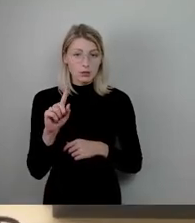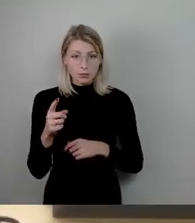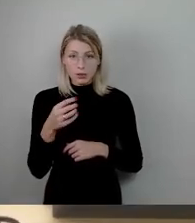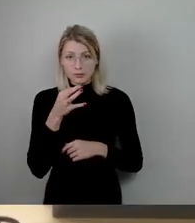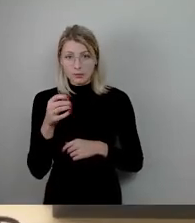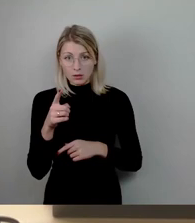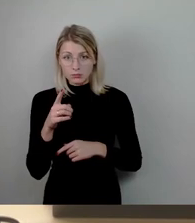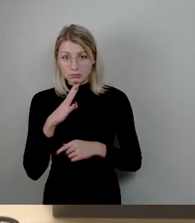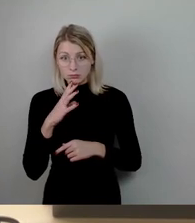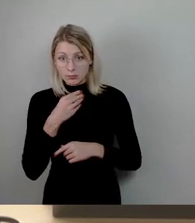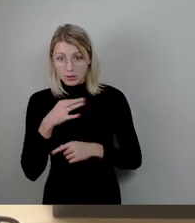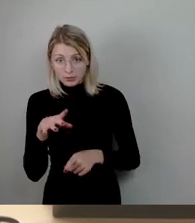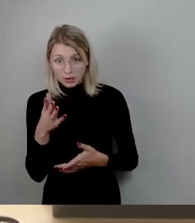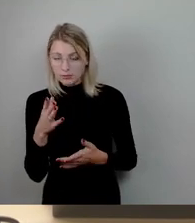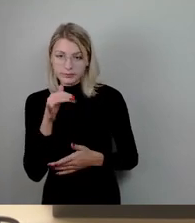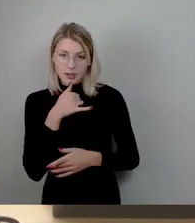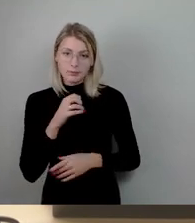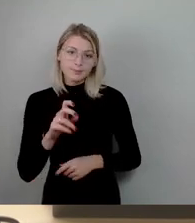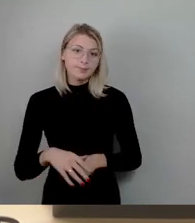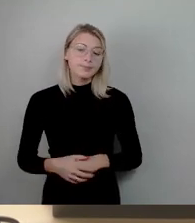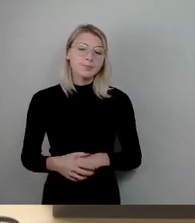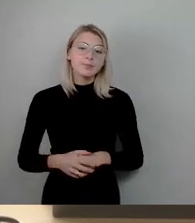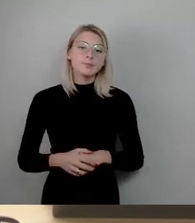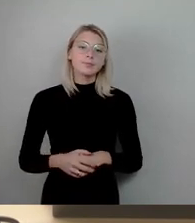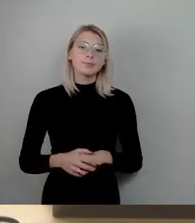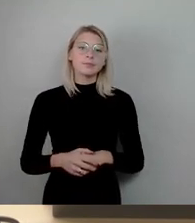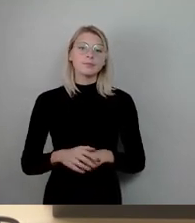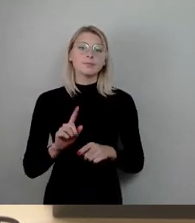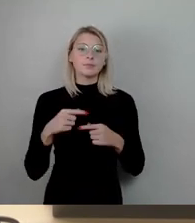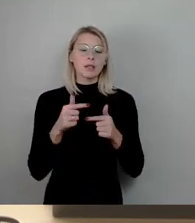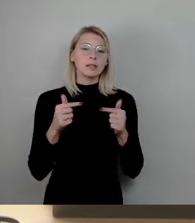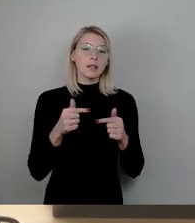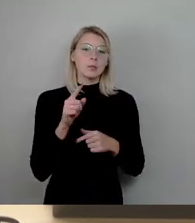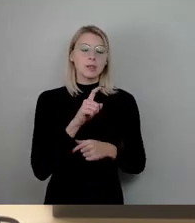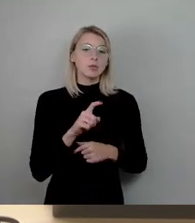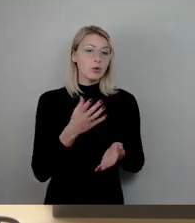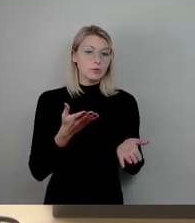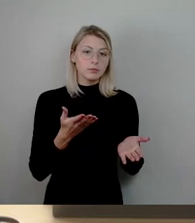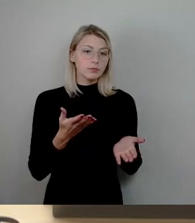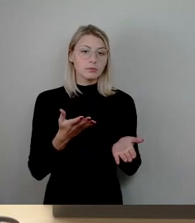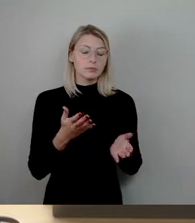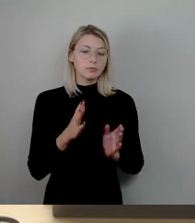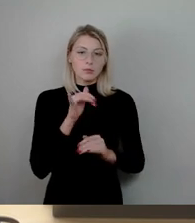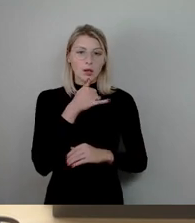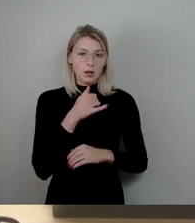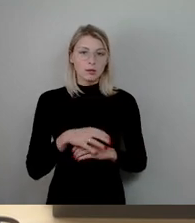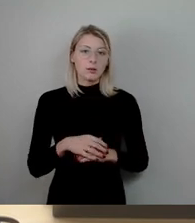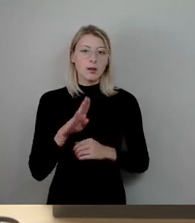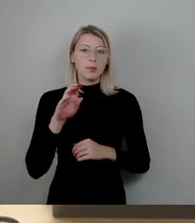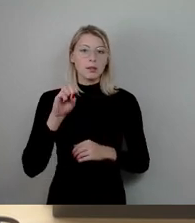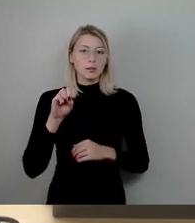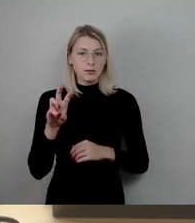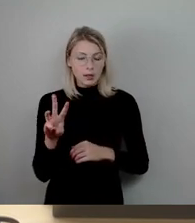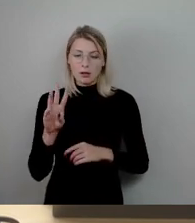Redebedarf? Nein. Und dann haben wir noch Team Zastrow? Nein. Und BSW? Auch nicht.